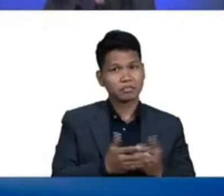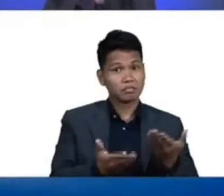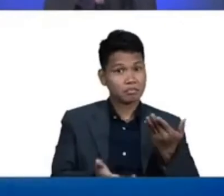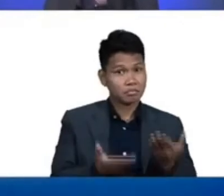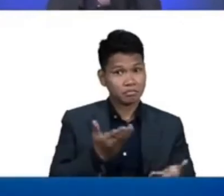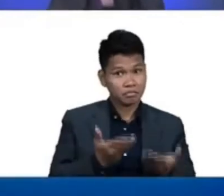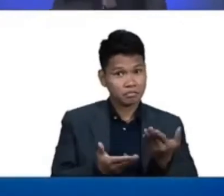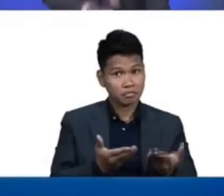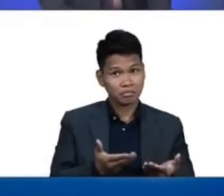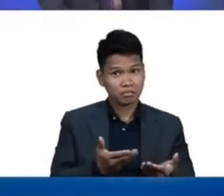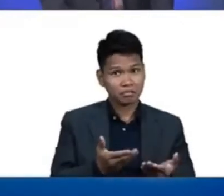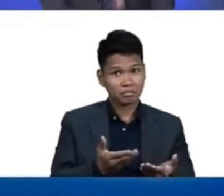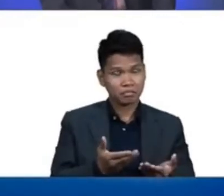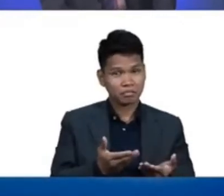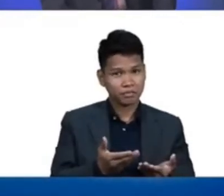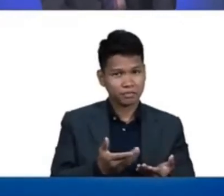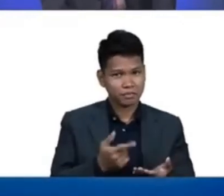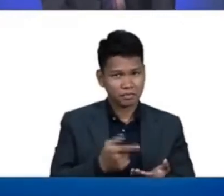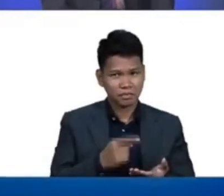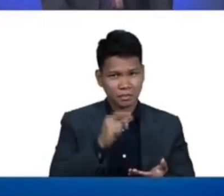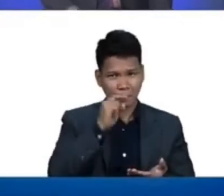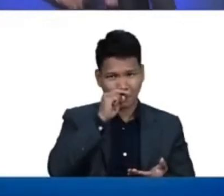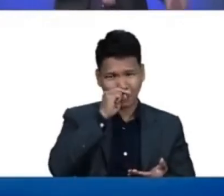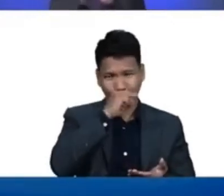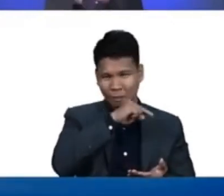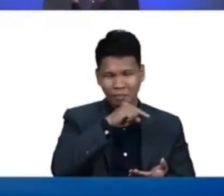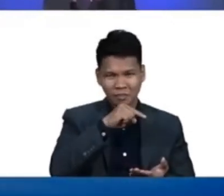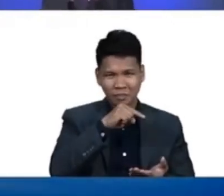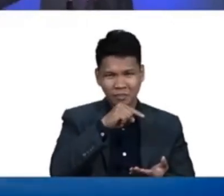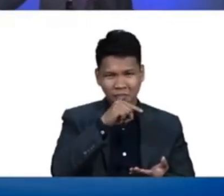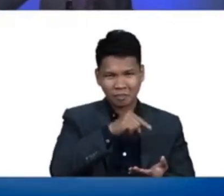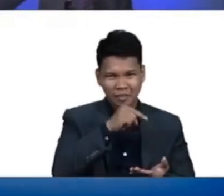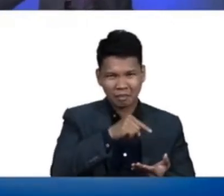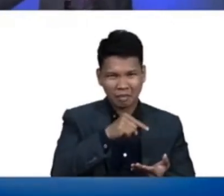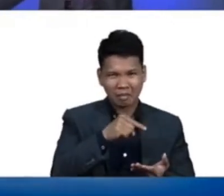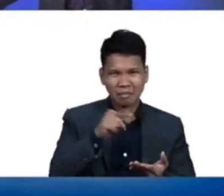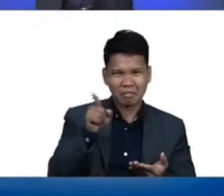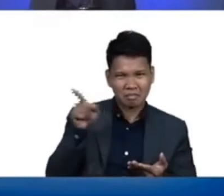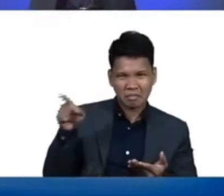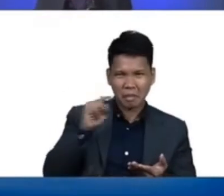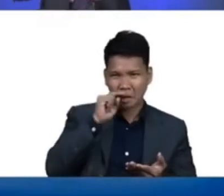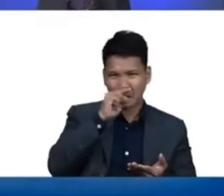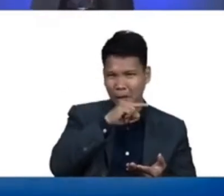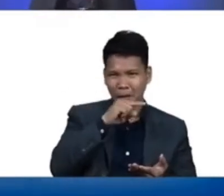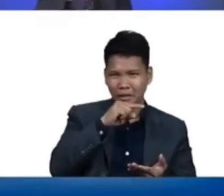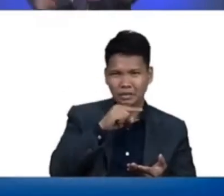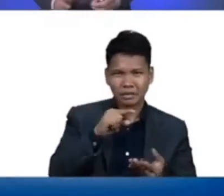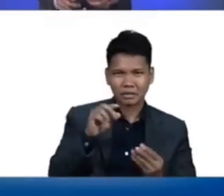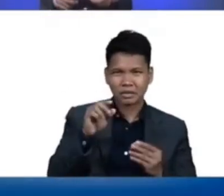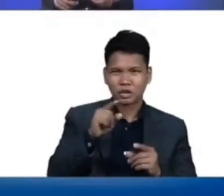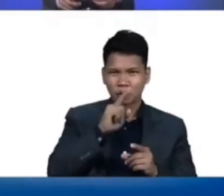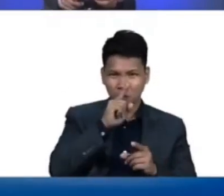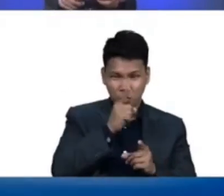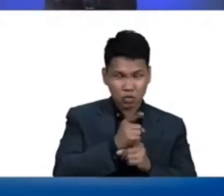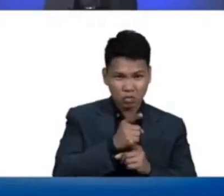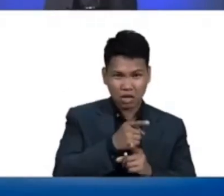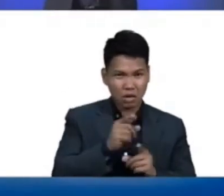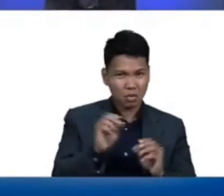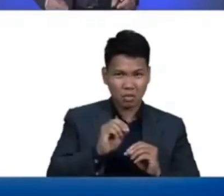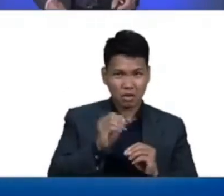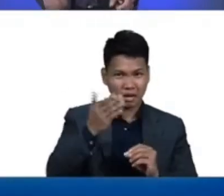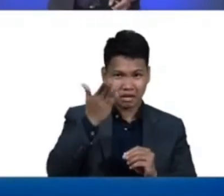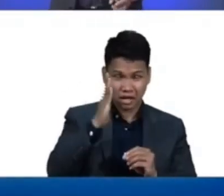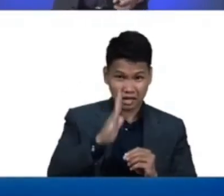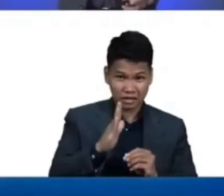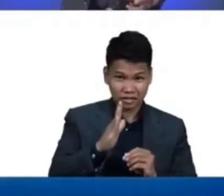they lie with me nagsinungaling sila sa akin na totoo pala walang Diyos and he